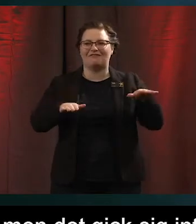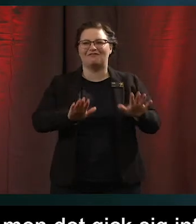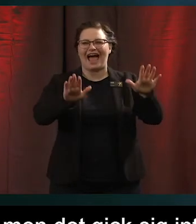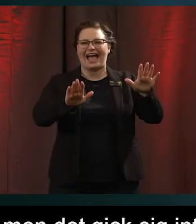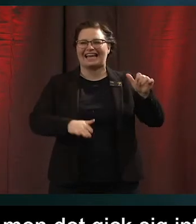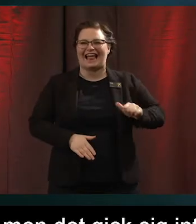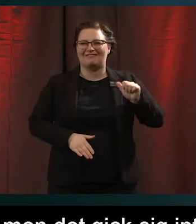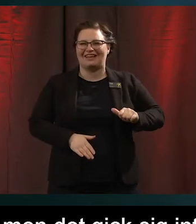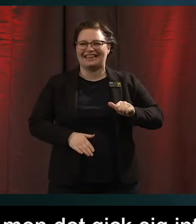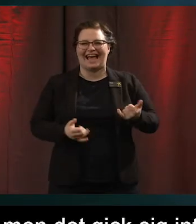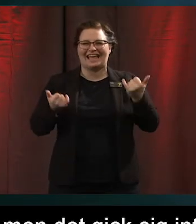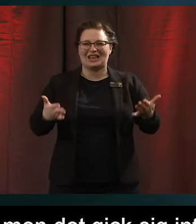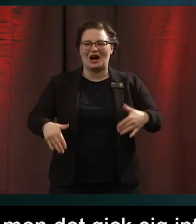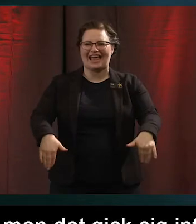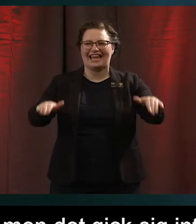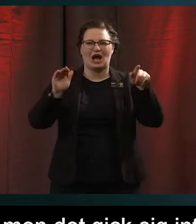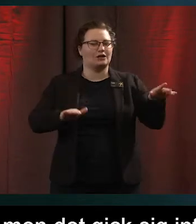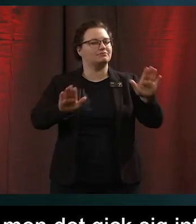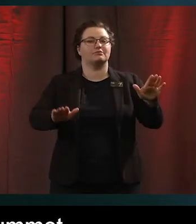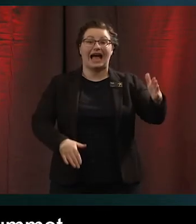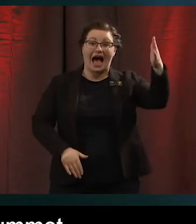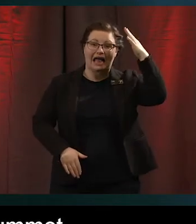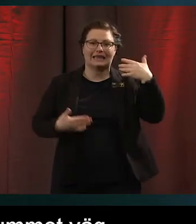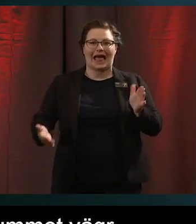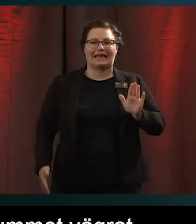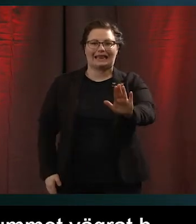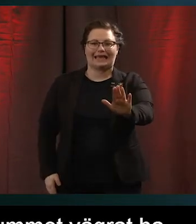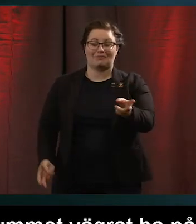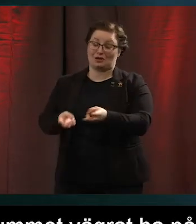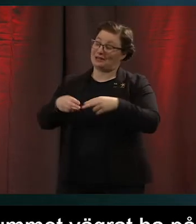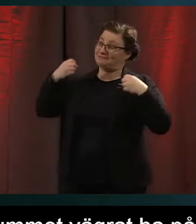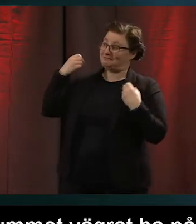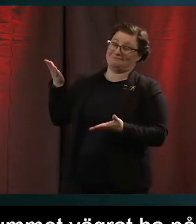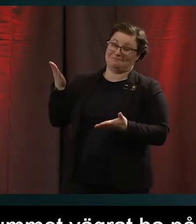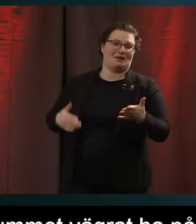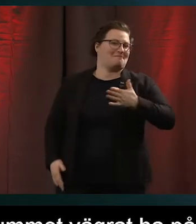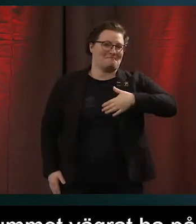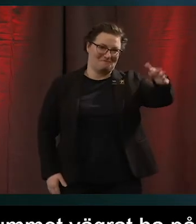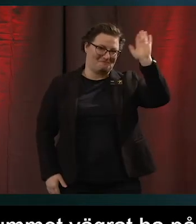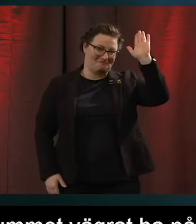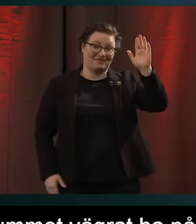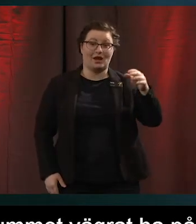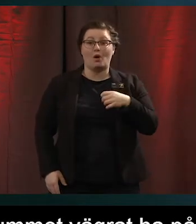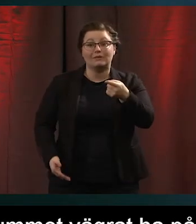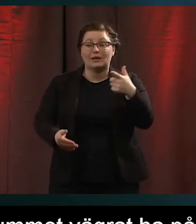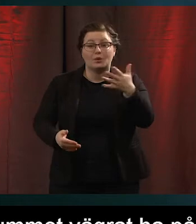haft på sig under hela dagen med orden Hatten är din. Så då är den väl min och fattar ni inte den referensen i